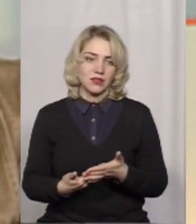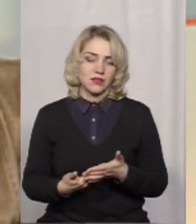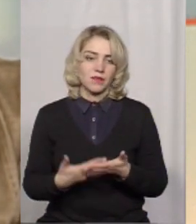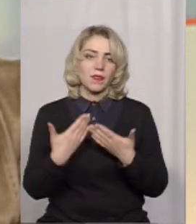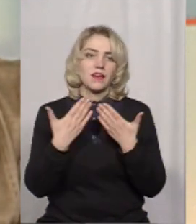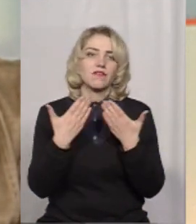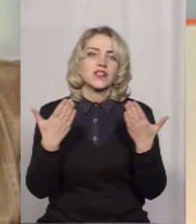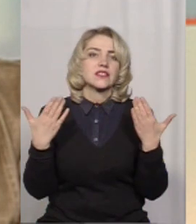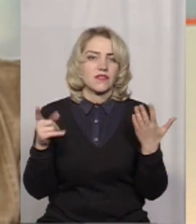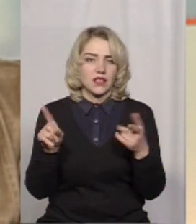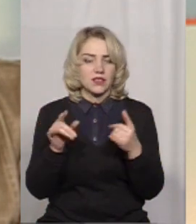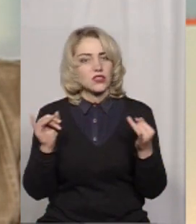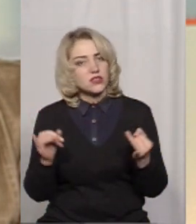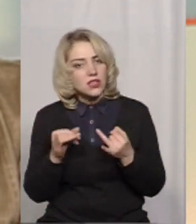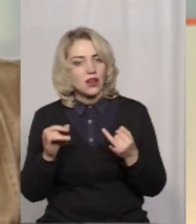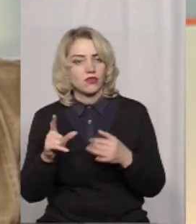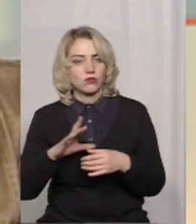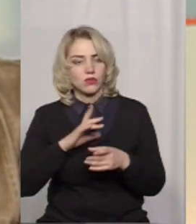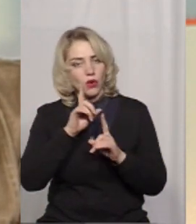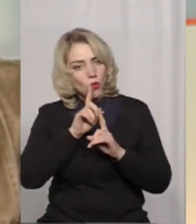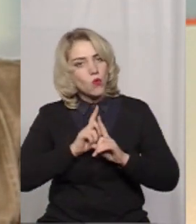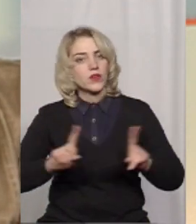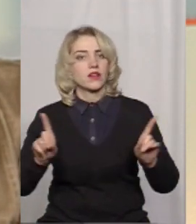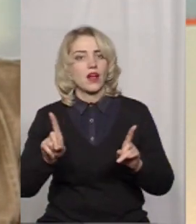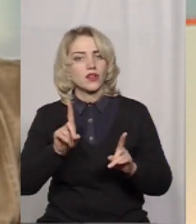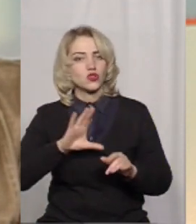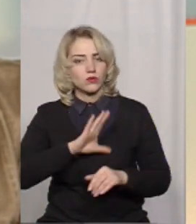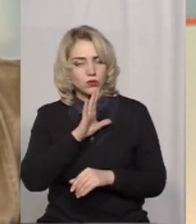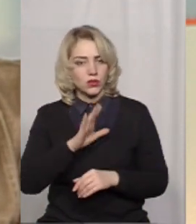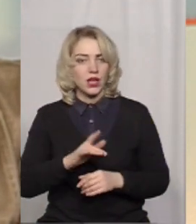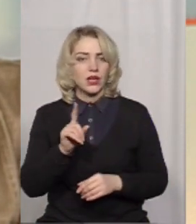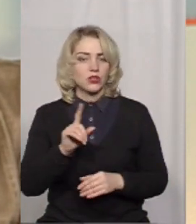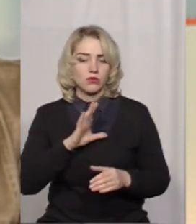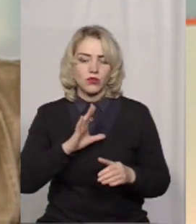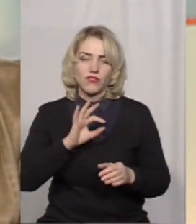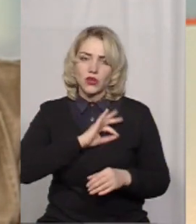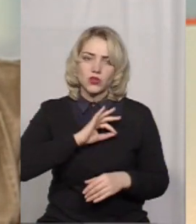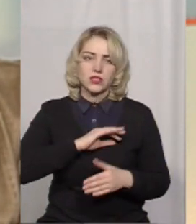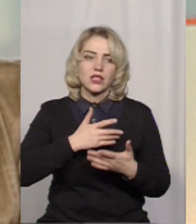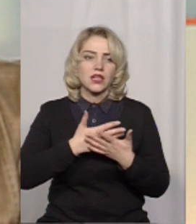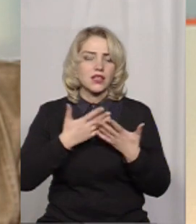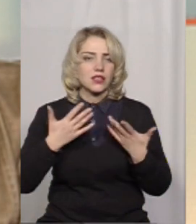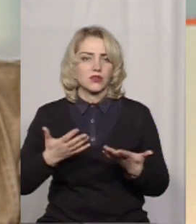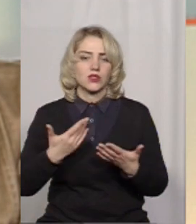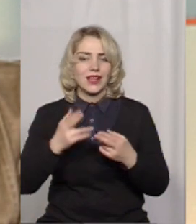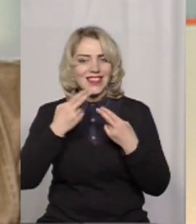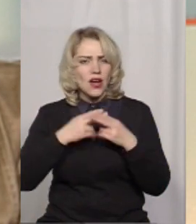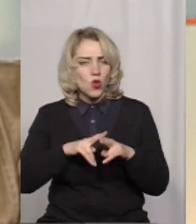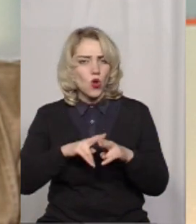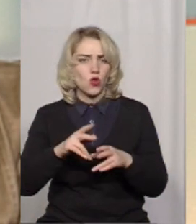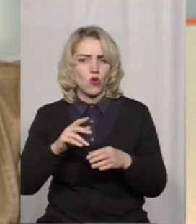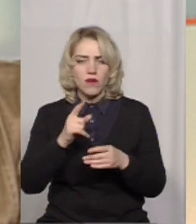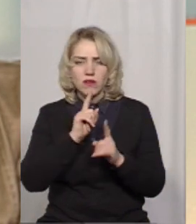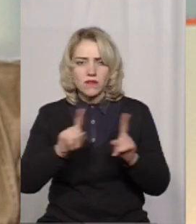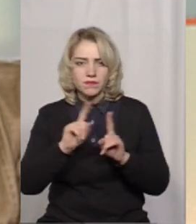ну і виставка якась цікава, але що вона була унікальна, скажімо, можливо, використання якихось унікальних технологій на